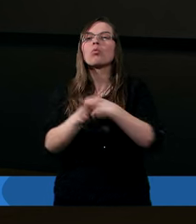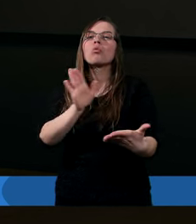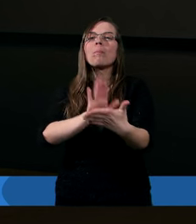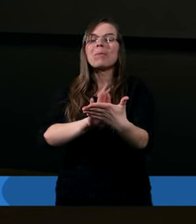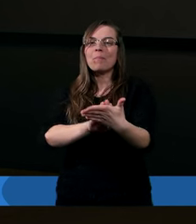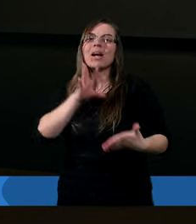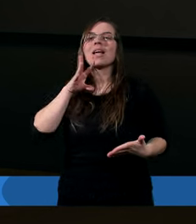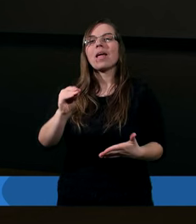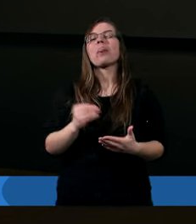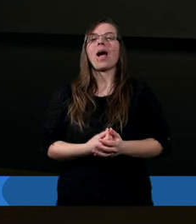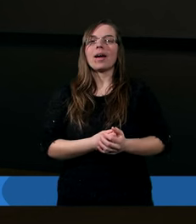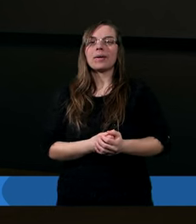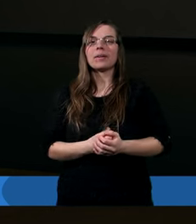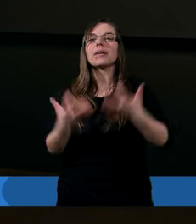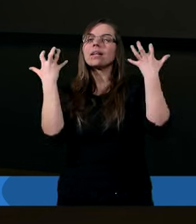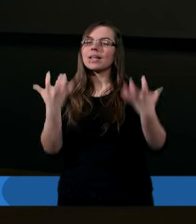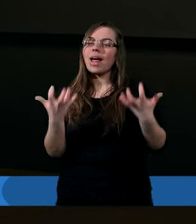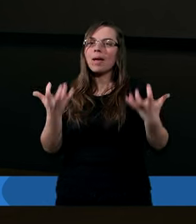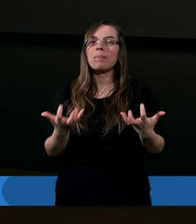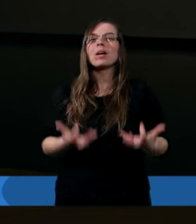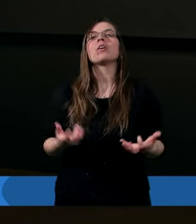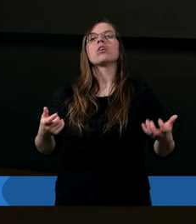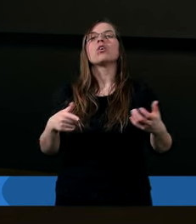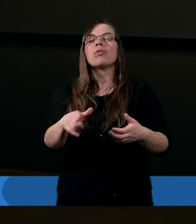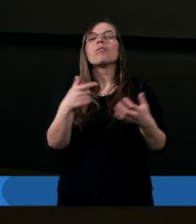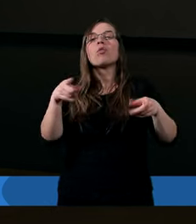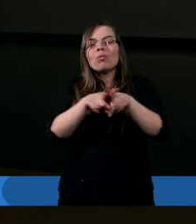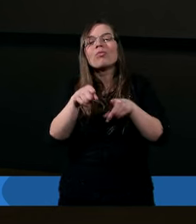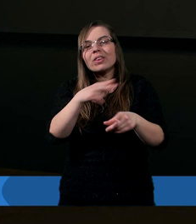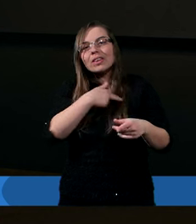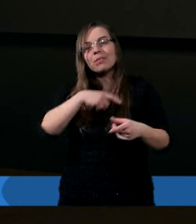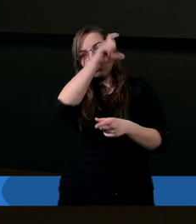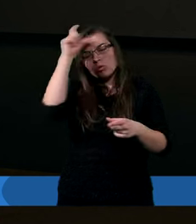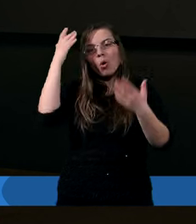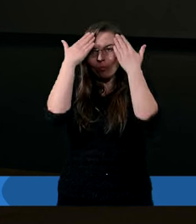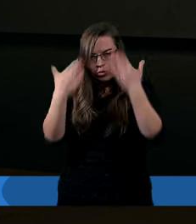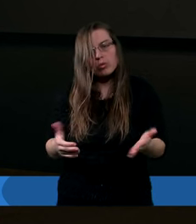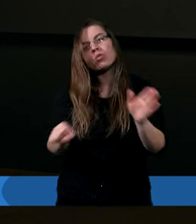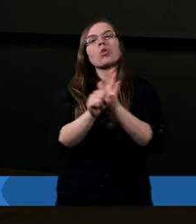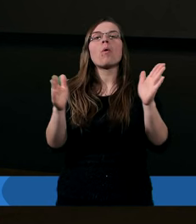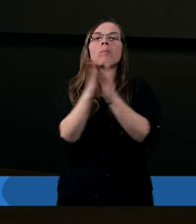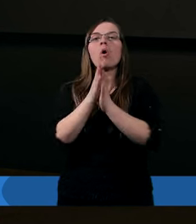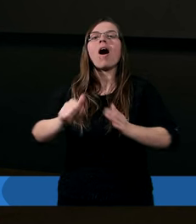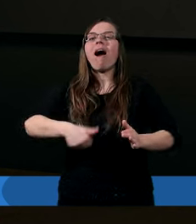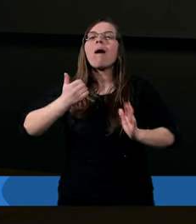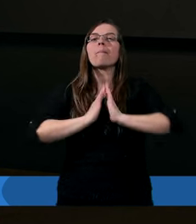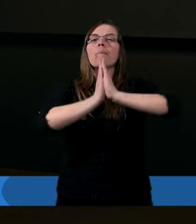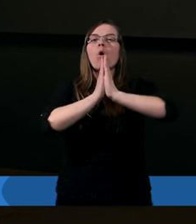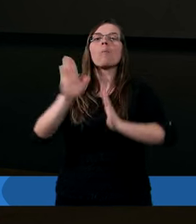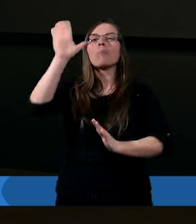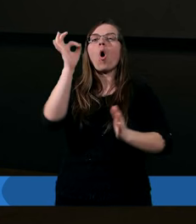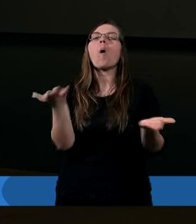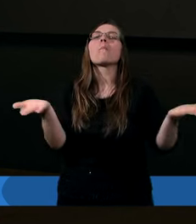biblijne, chcemy również i w tej chwili skłonić nasze głowy, aby prosić Boga o